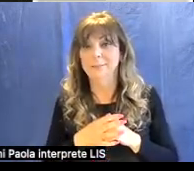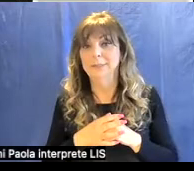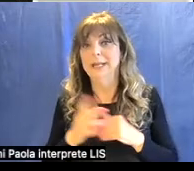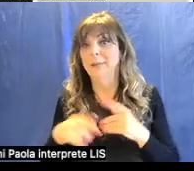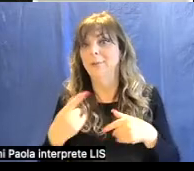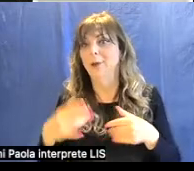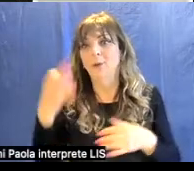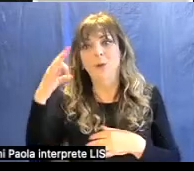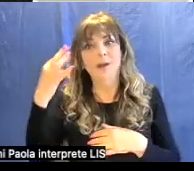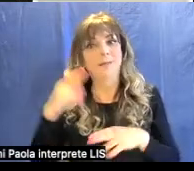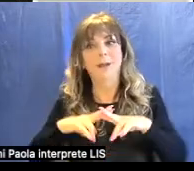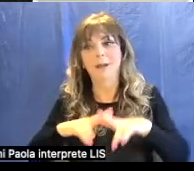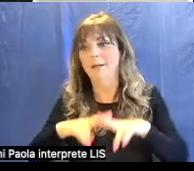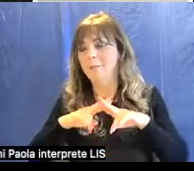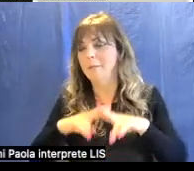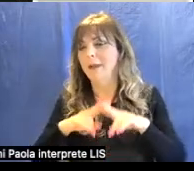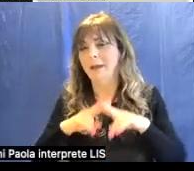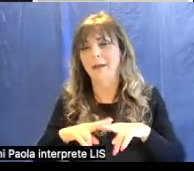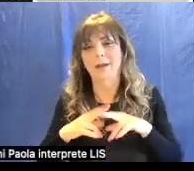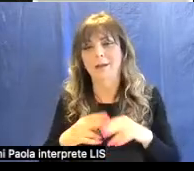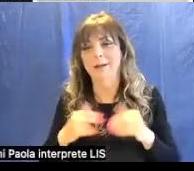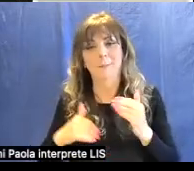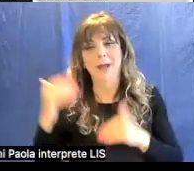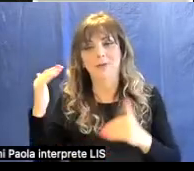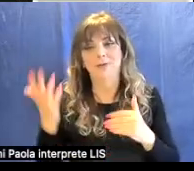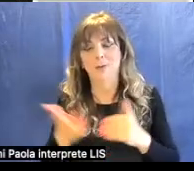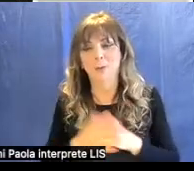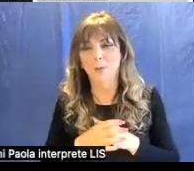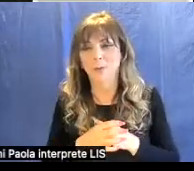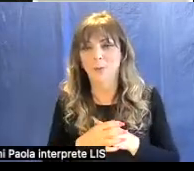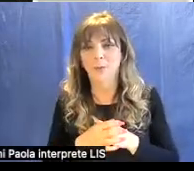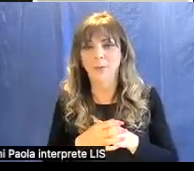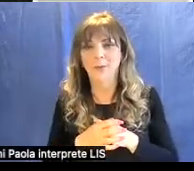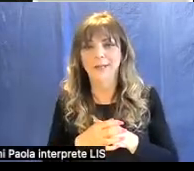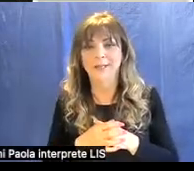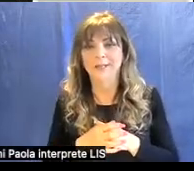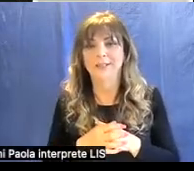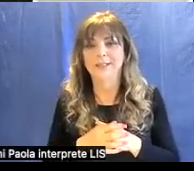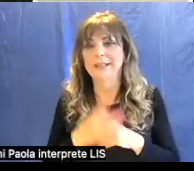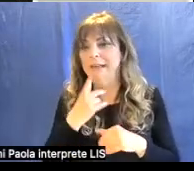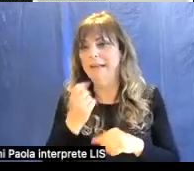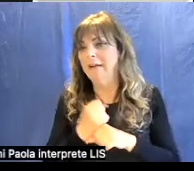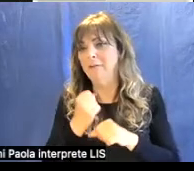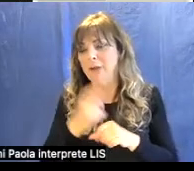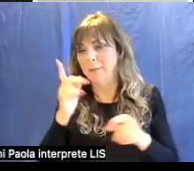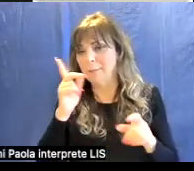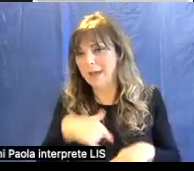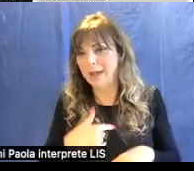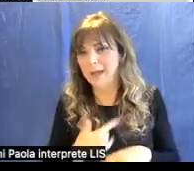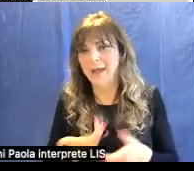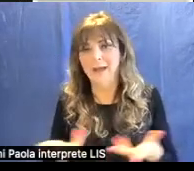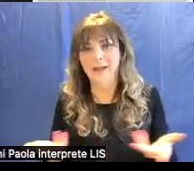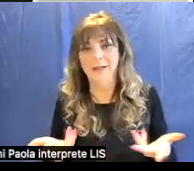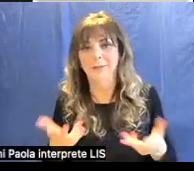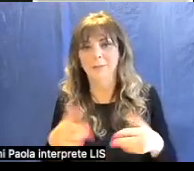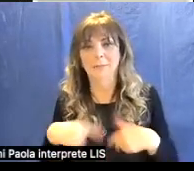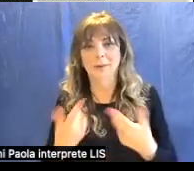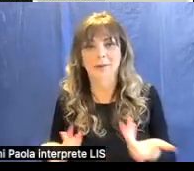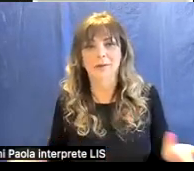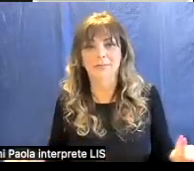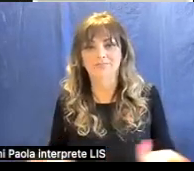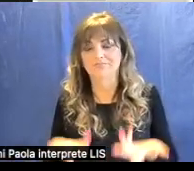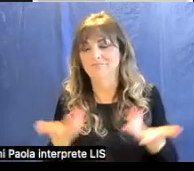la qualità sarà comunque maggiore e dice appunto questo detto chi grossamente lavora grossamente guadagna ecco quindi questo è la sua